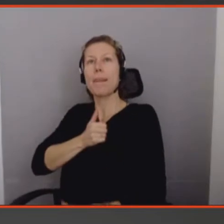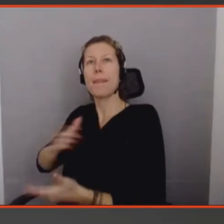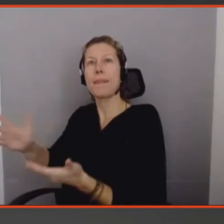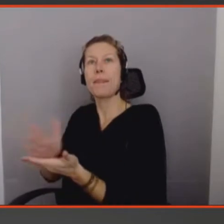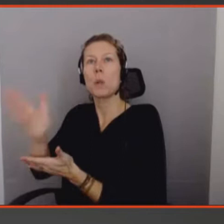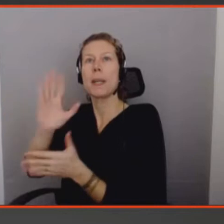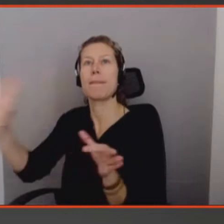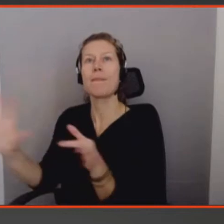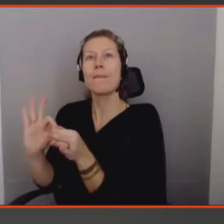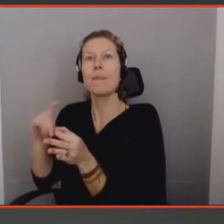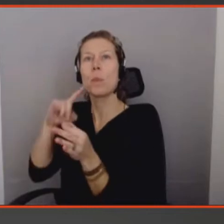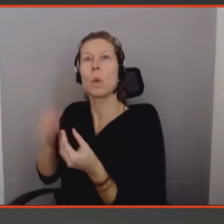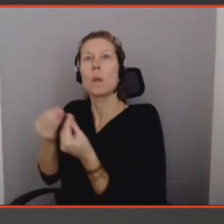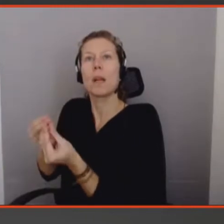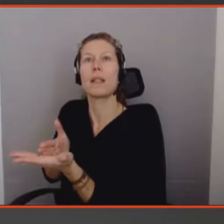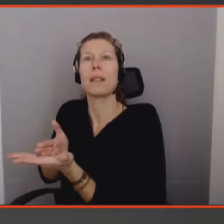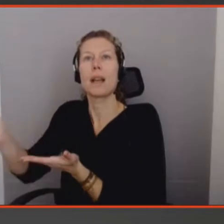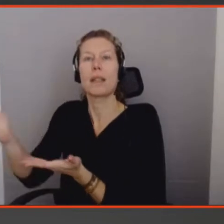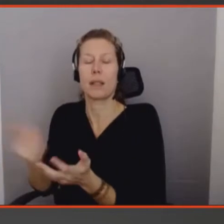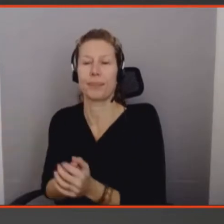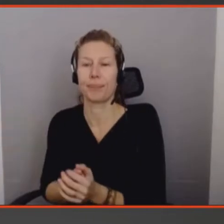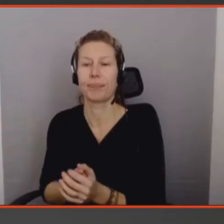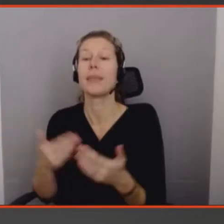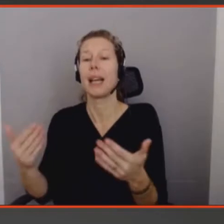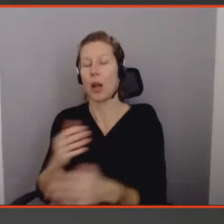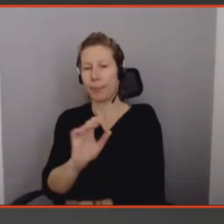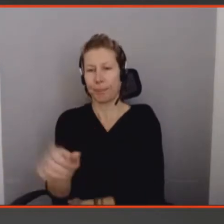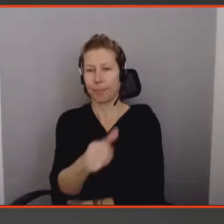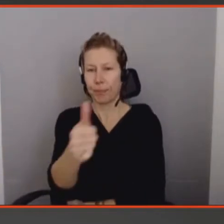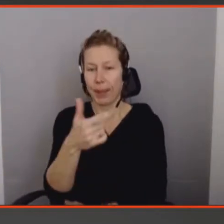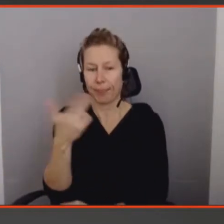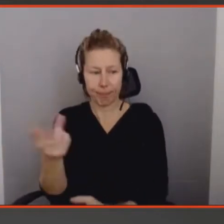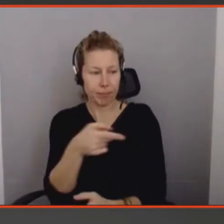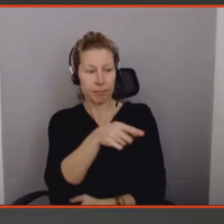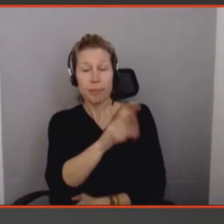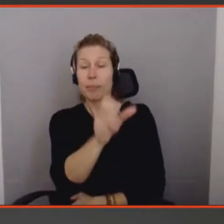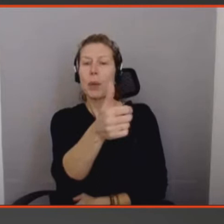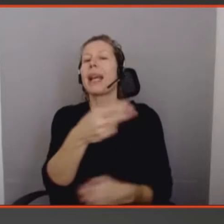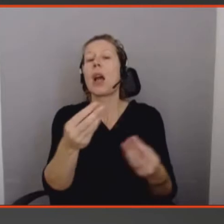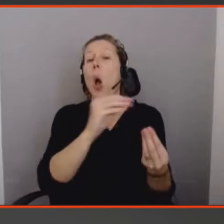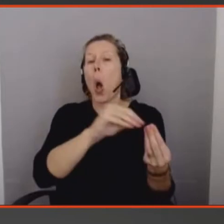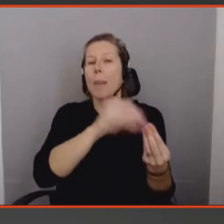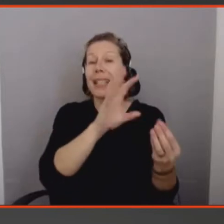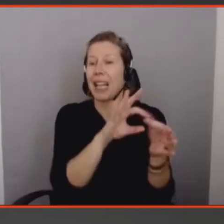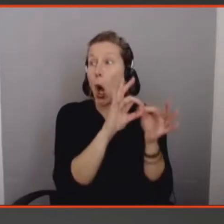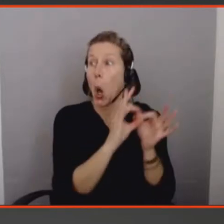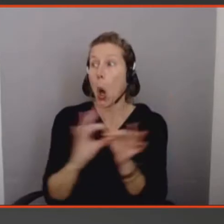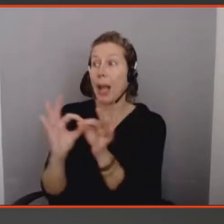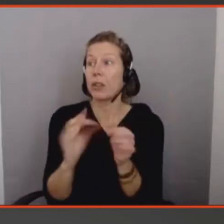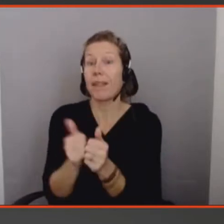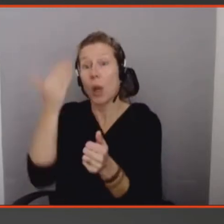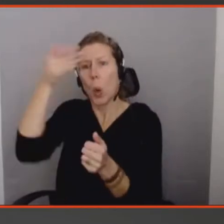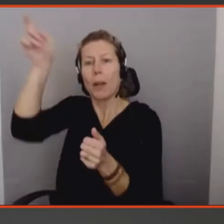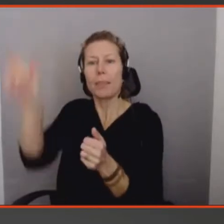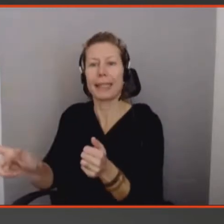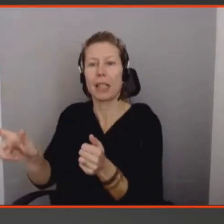Alors, si on reprend les grands concepts, la relation aux autres, on a le premier exemple qui s'appelle Jans, qui a été